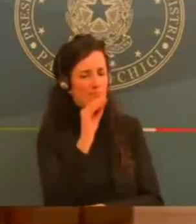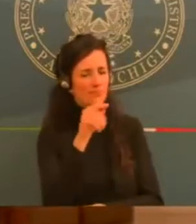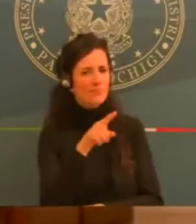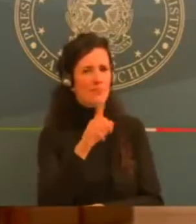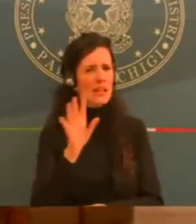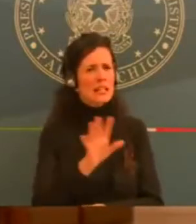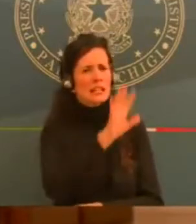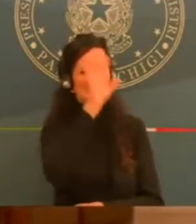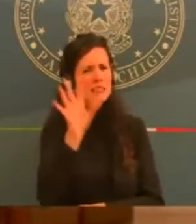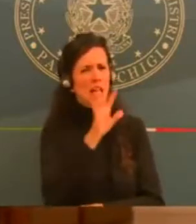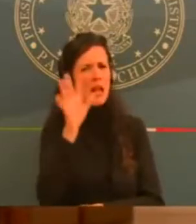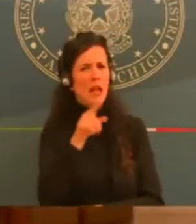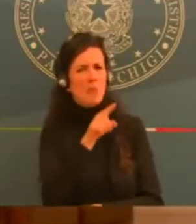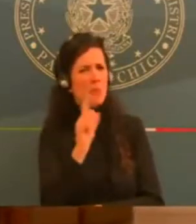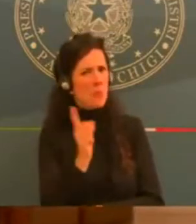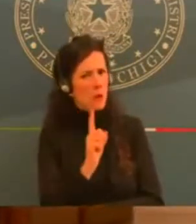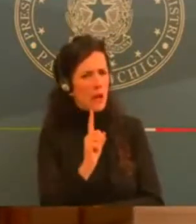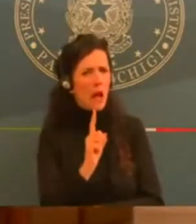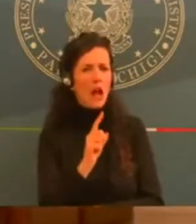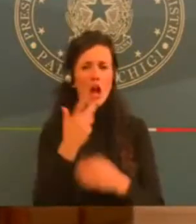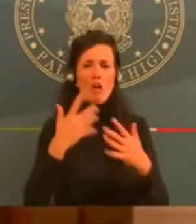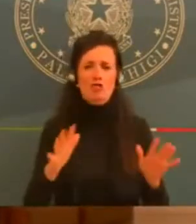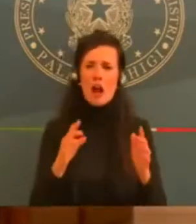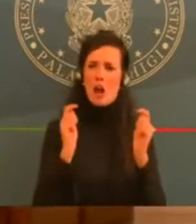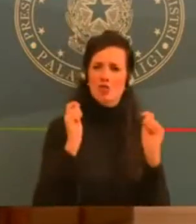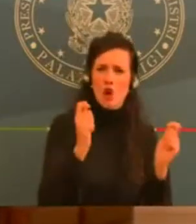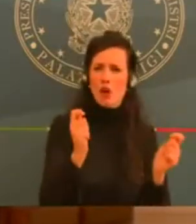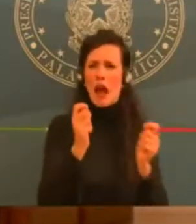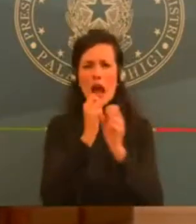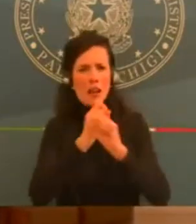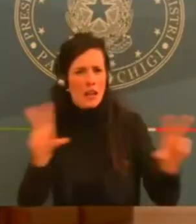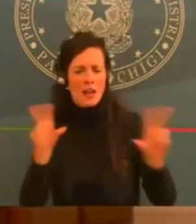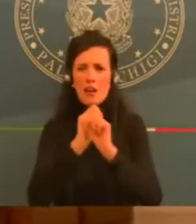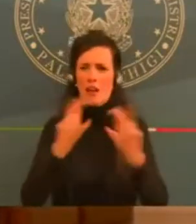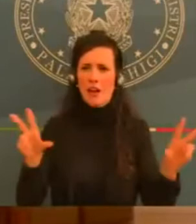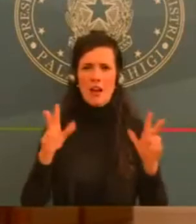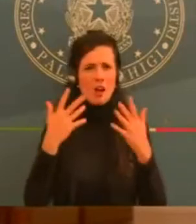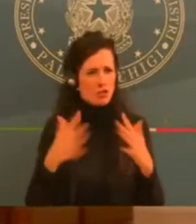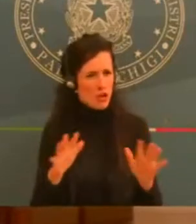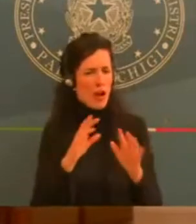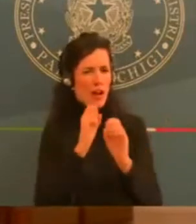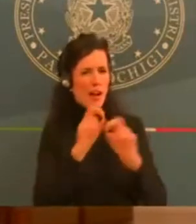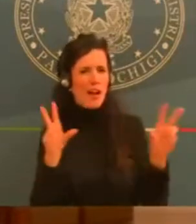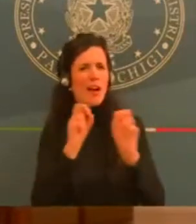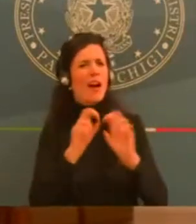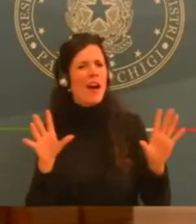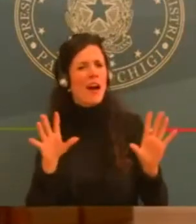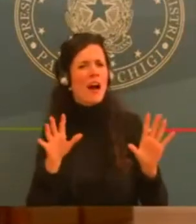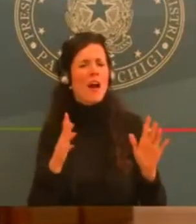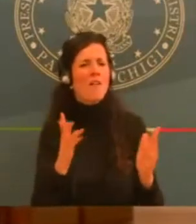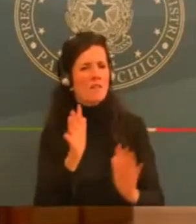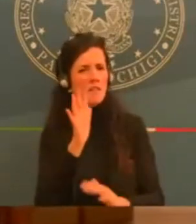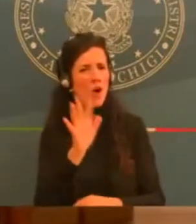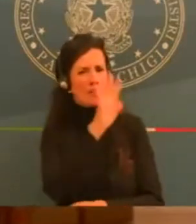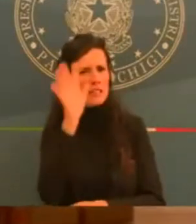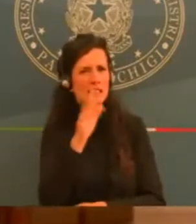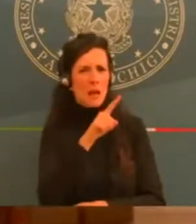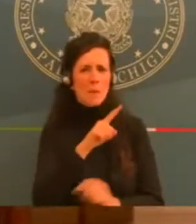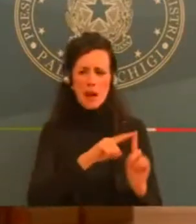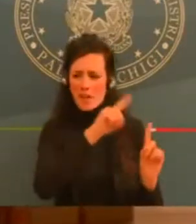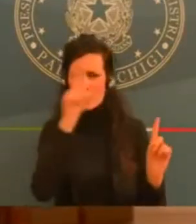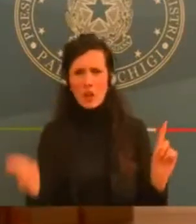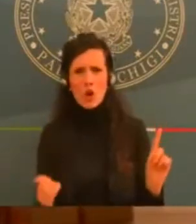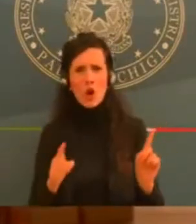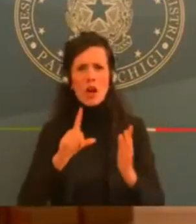tempo, visto che alla fine le decisioni così tanto restrittive sarebbero comunque dovute essere